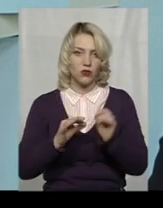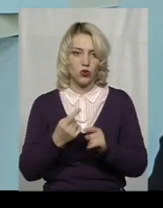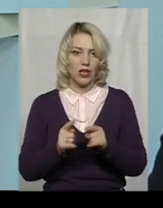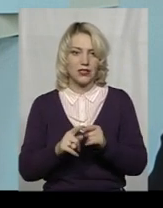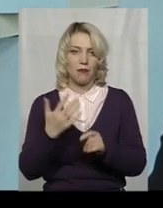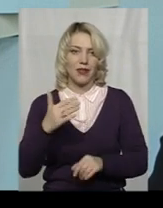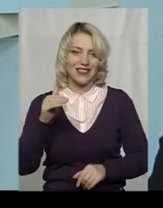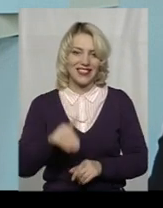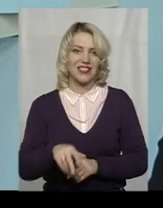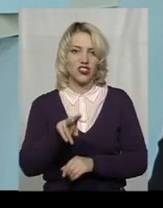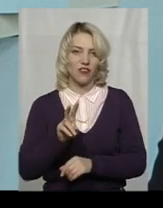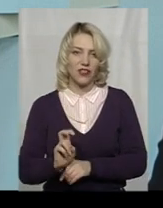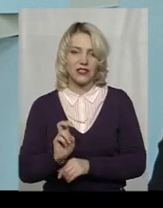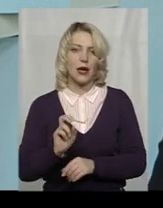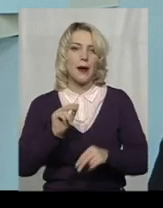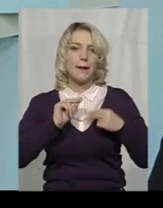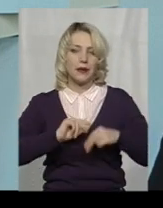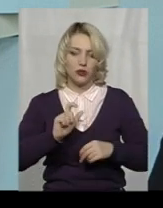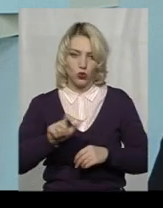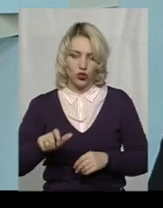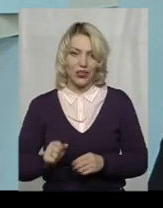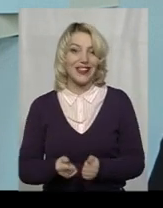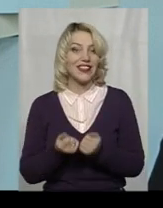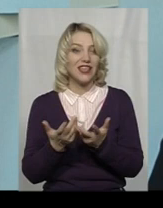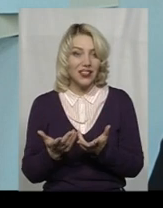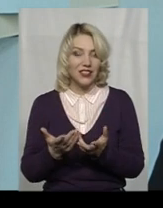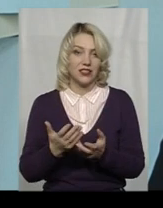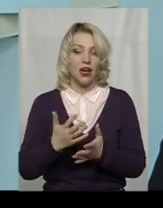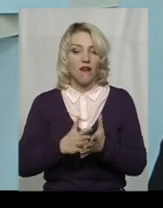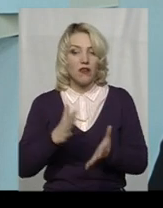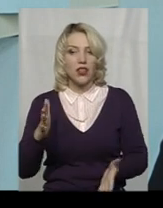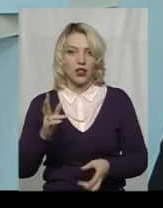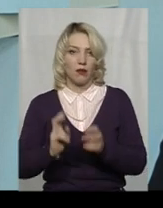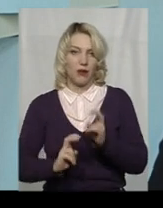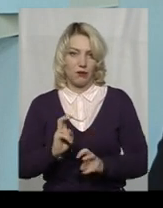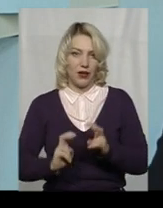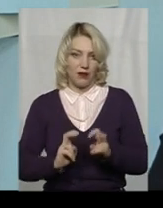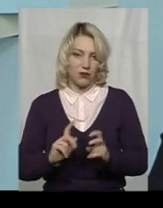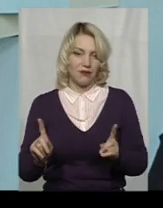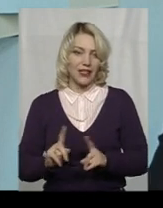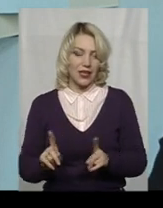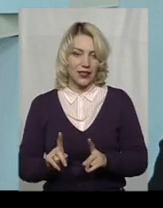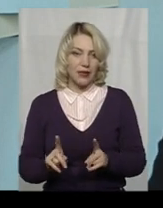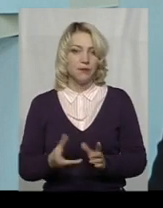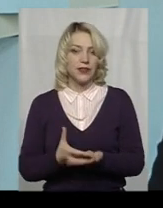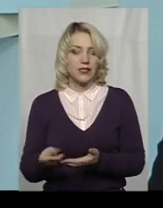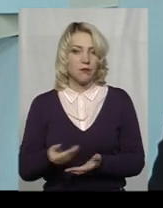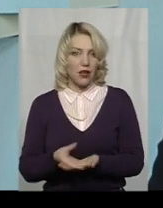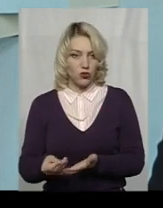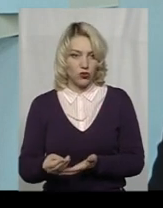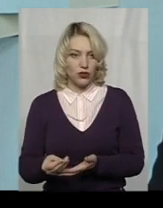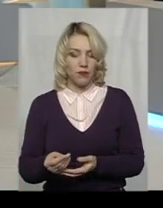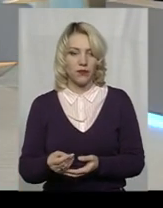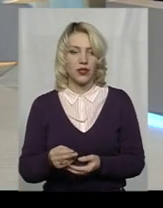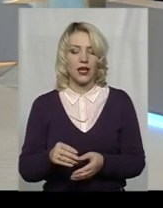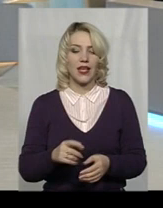5200 працюючих. Кількість великих підприємств, які сплачують по